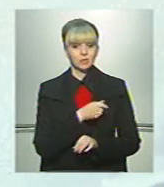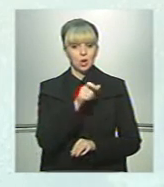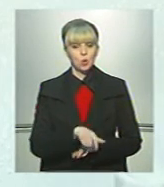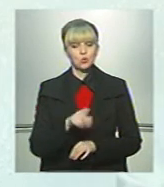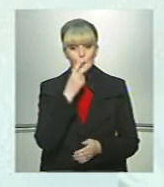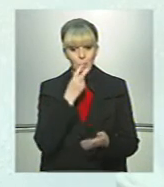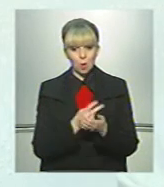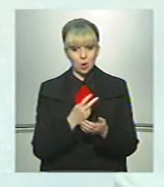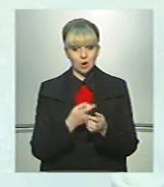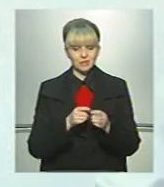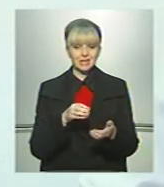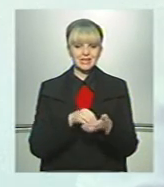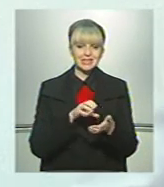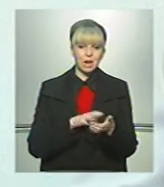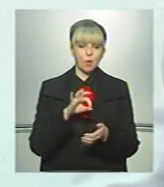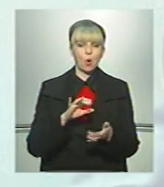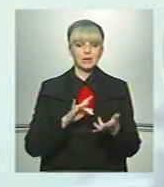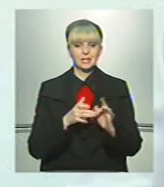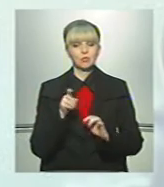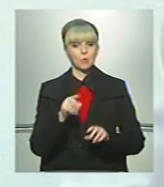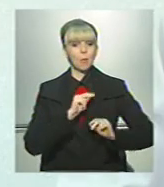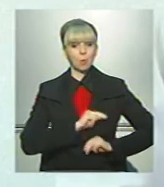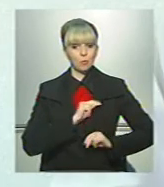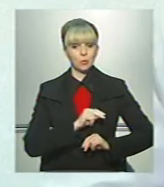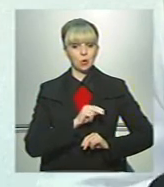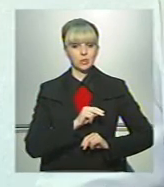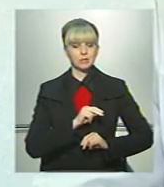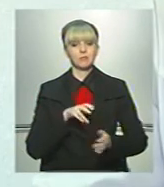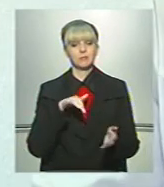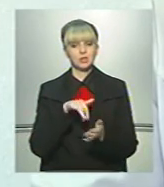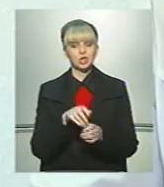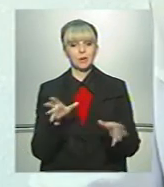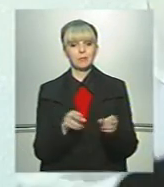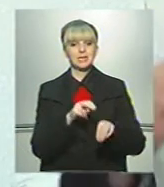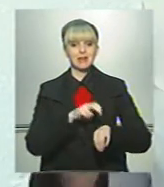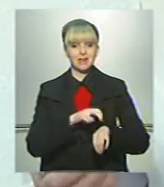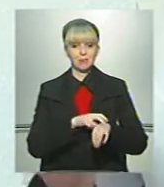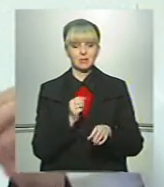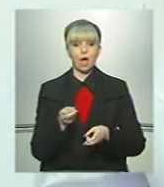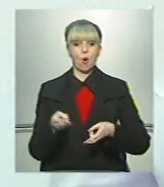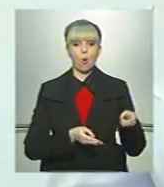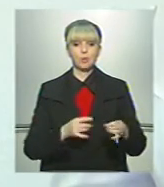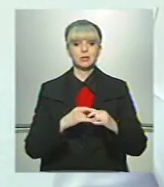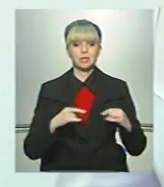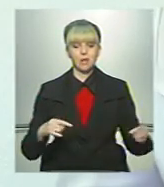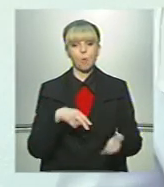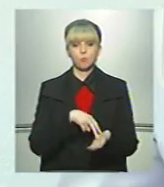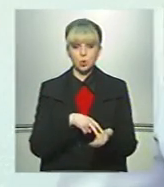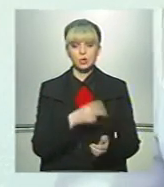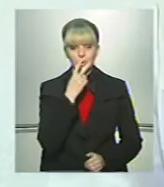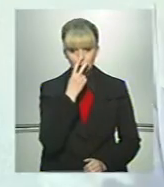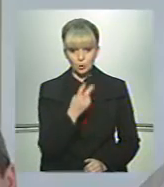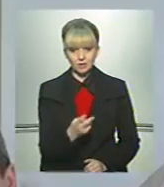показували записи по інтернету, щоб вони попрацювали тут. Піши з лікарями на операційній стіл, постояли,